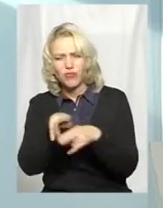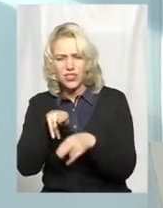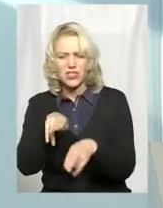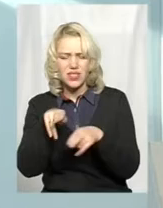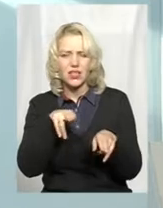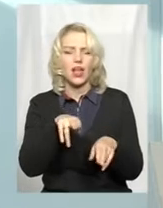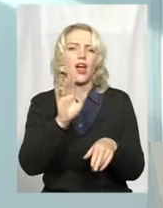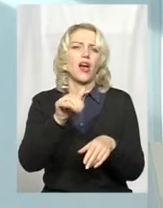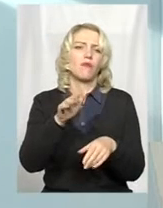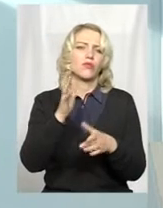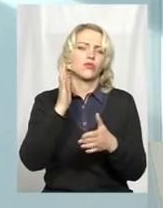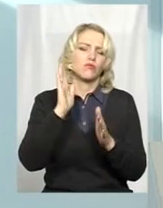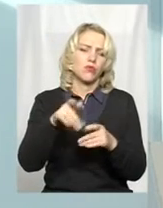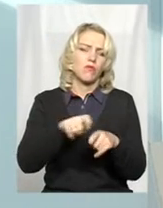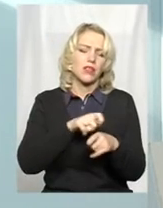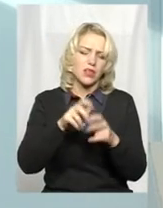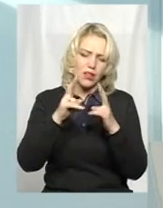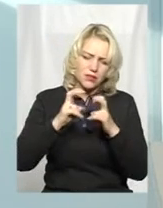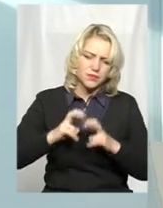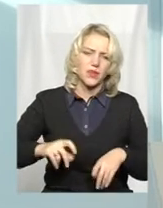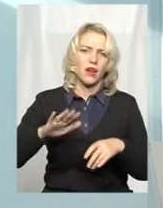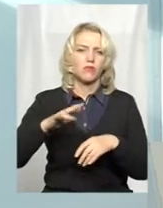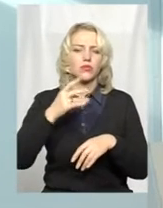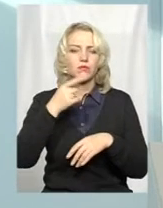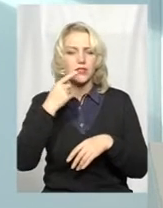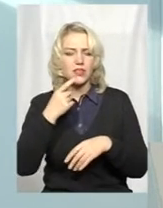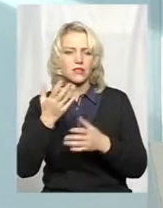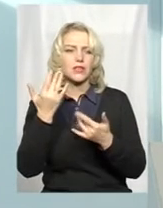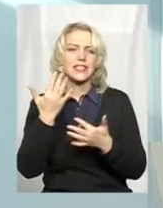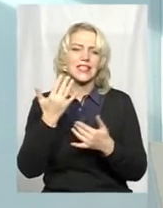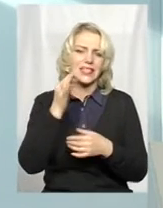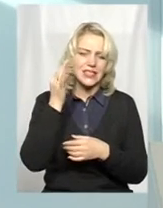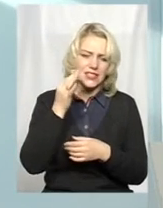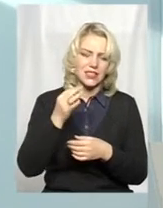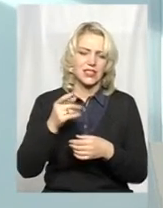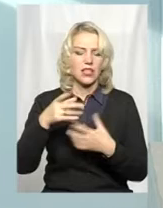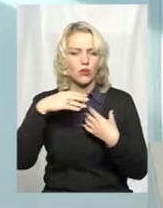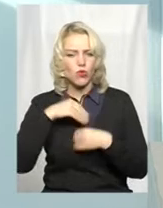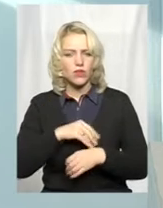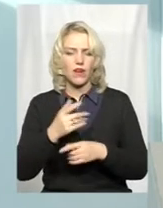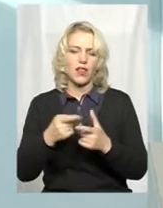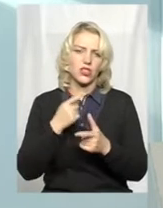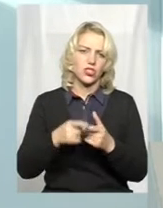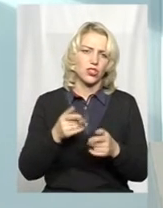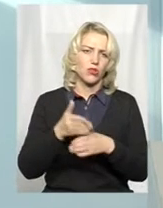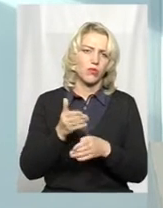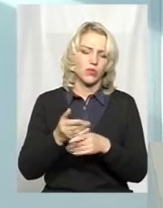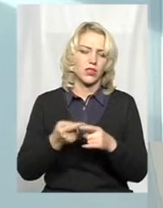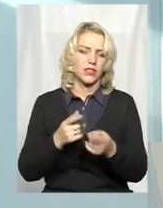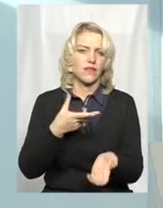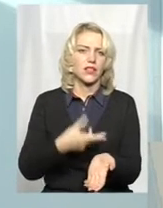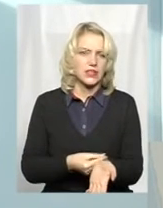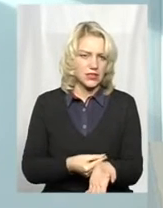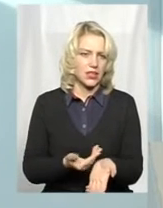після цього можна буде казати, який процент лисиць споживав від тої кількості, і чи подіяли, фактично, це проведення,